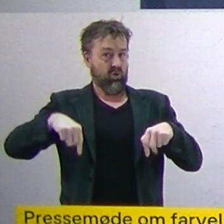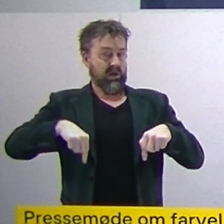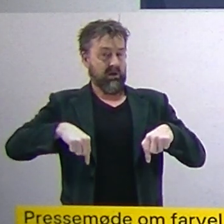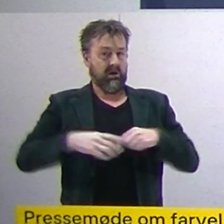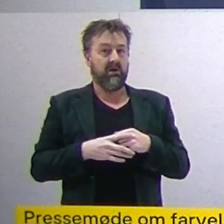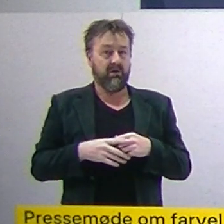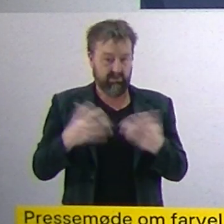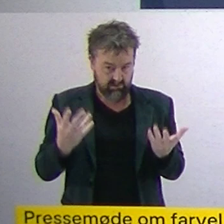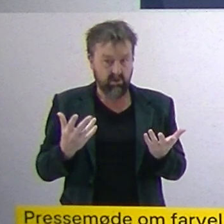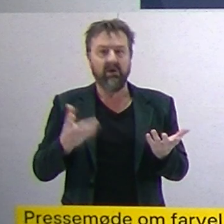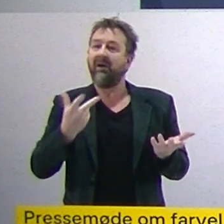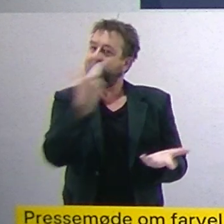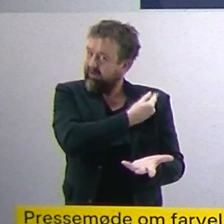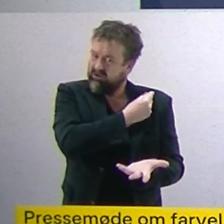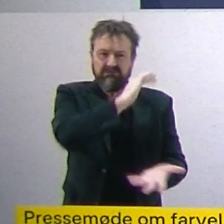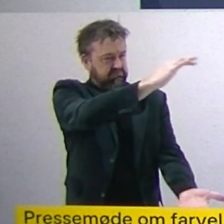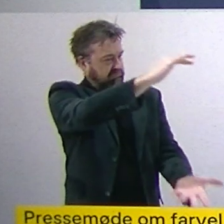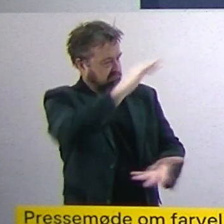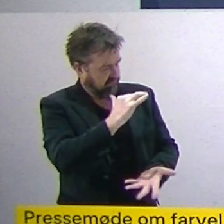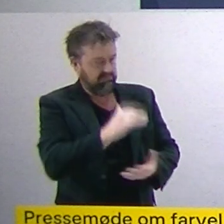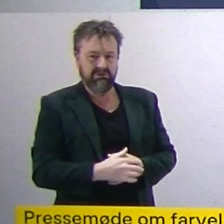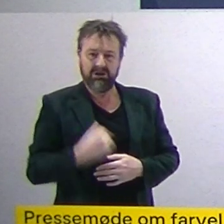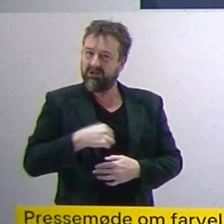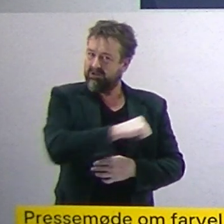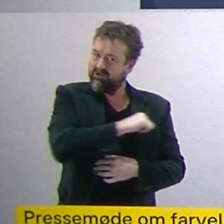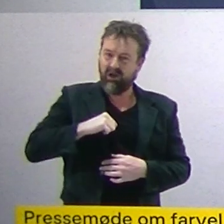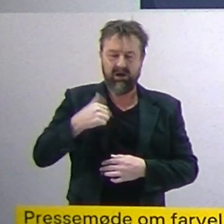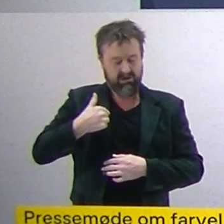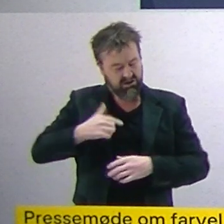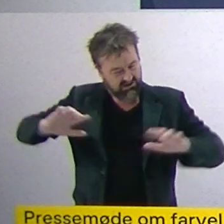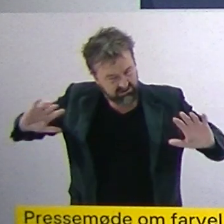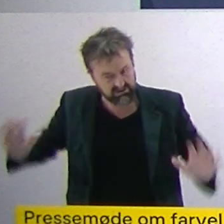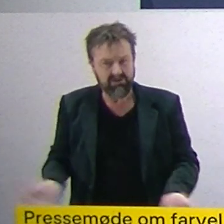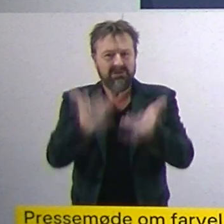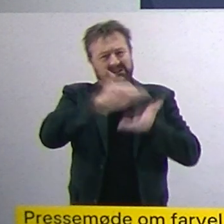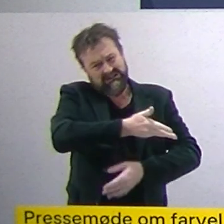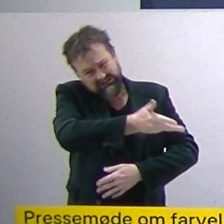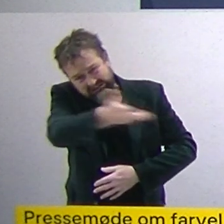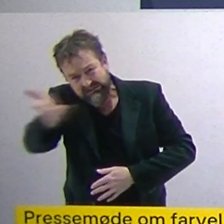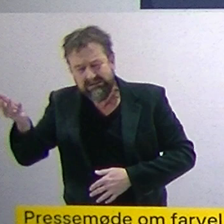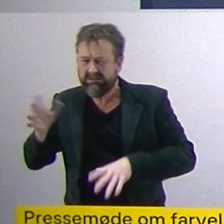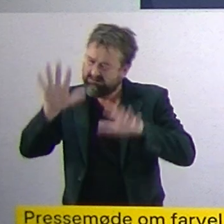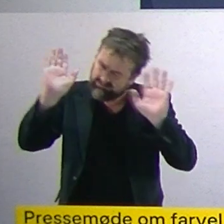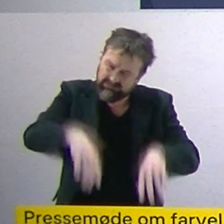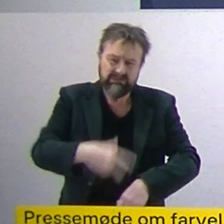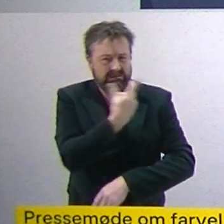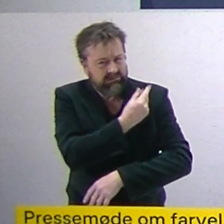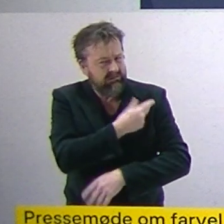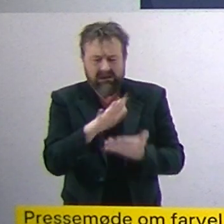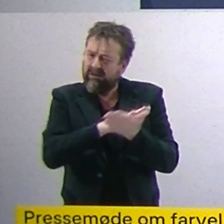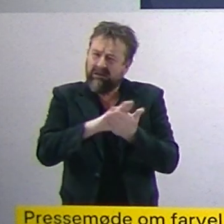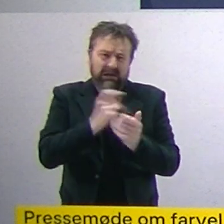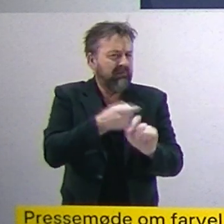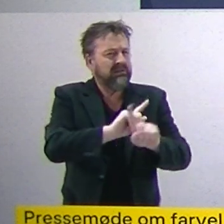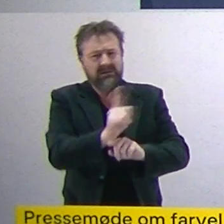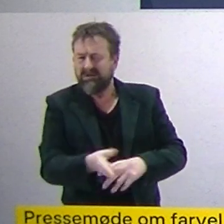og der havde vi fået vacciner nok. Jeg havde selv en kæmpestor opfordring om at tage vaccinerne, der var rigelig af dem, der var ingen ventetid. Jeg